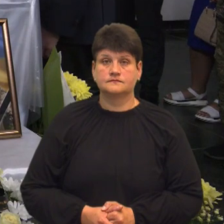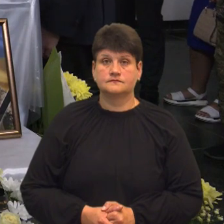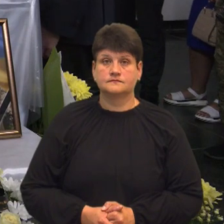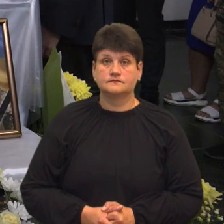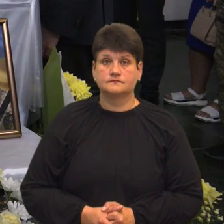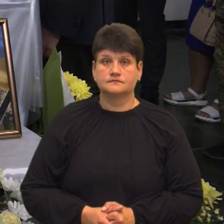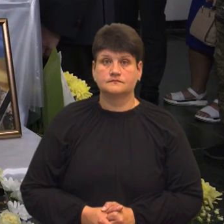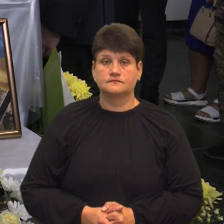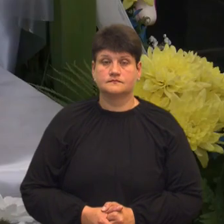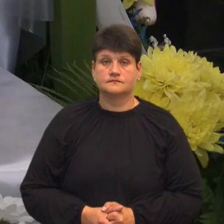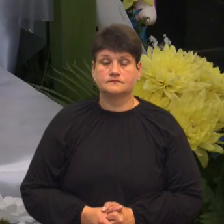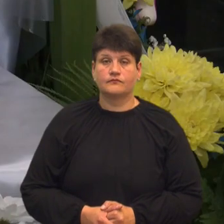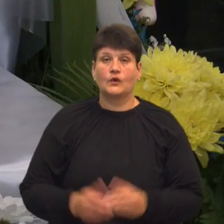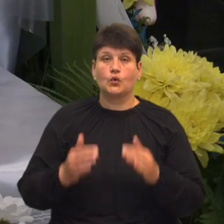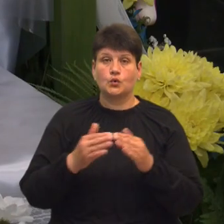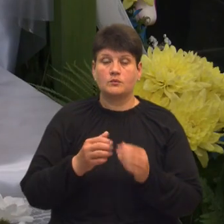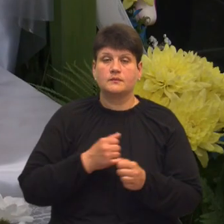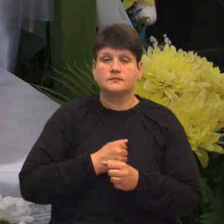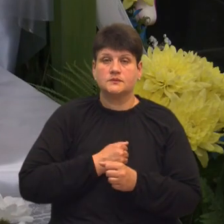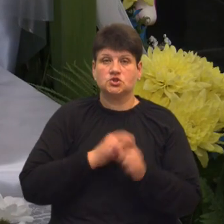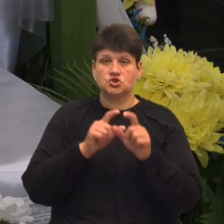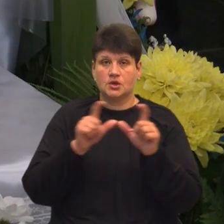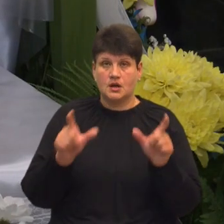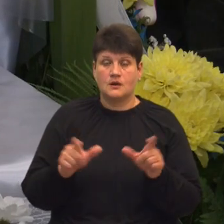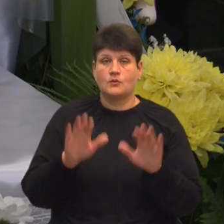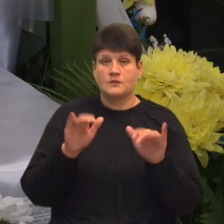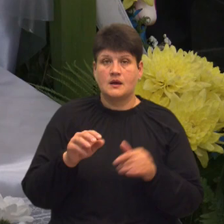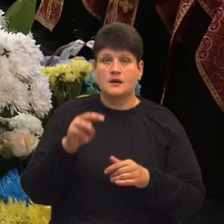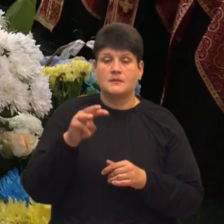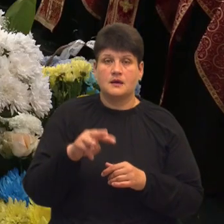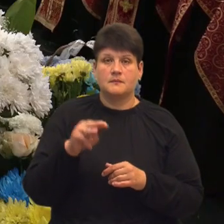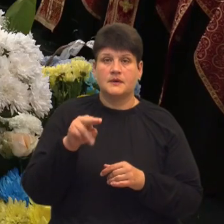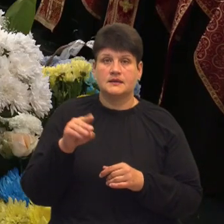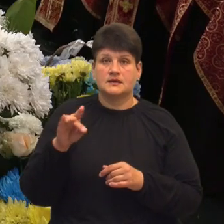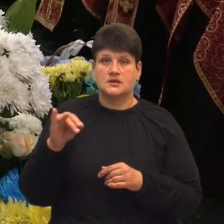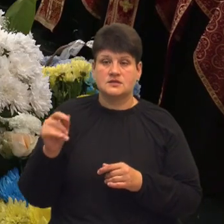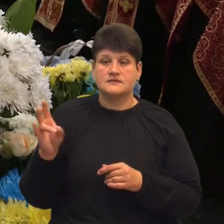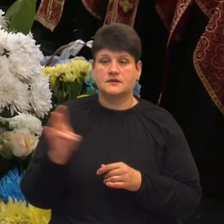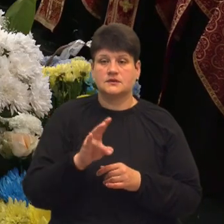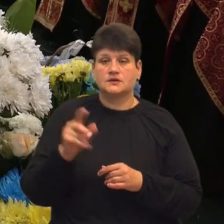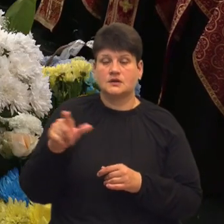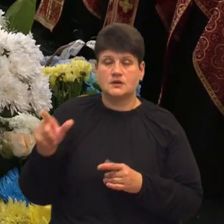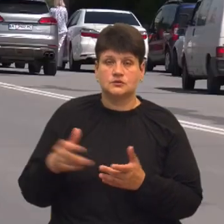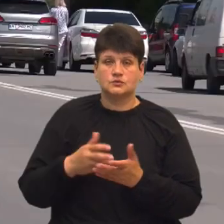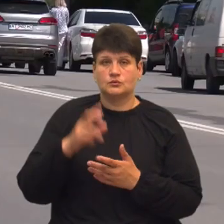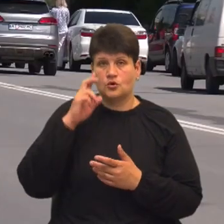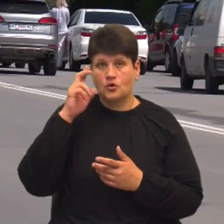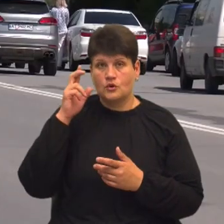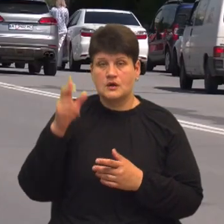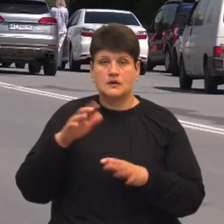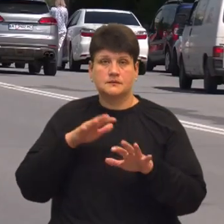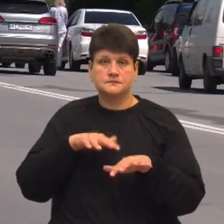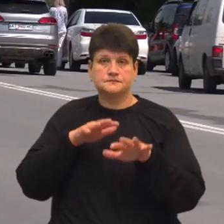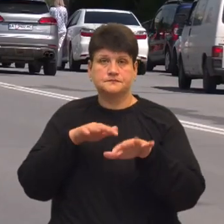У Домуй Печалі попрощалися з військовим Михайлом Петрищином. Священнослужителі відправили панахиду та траурною колоною